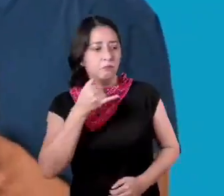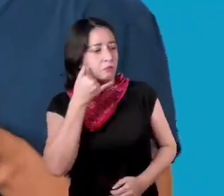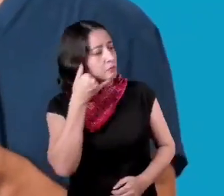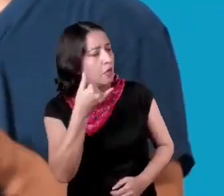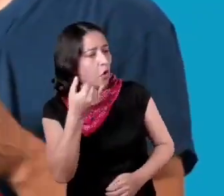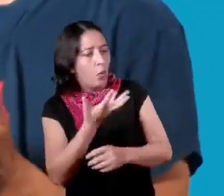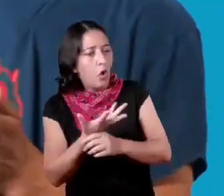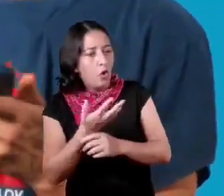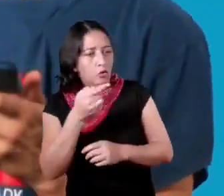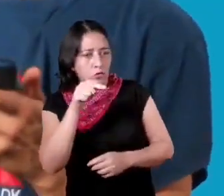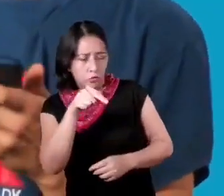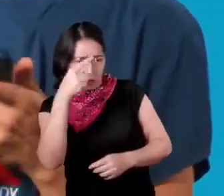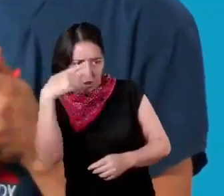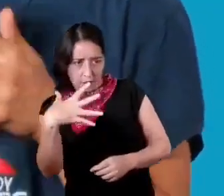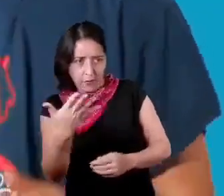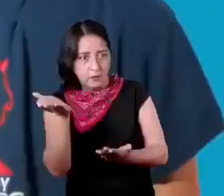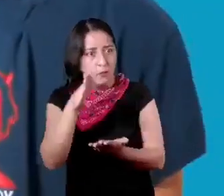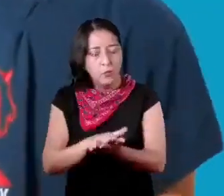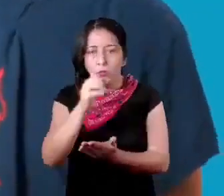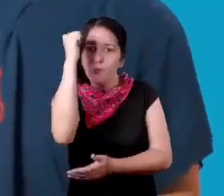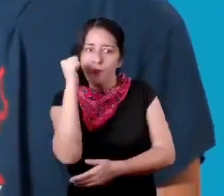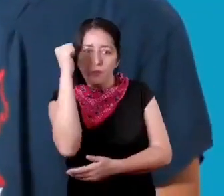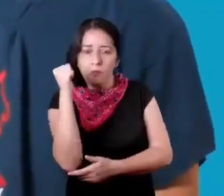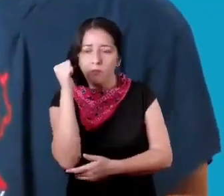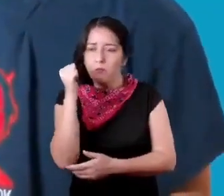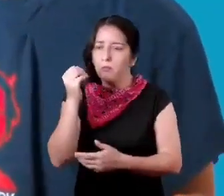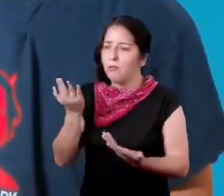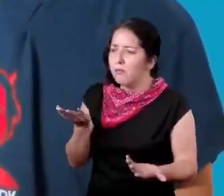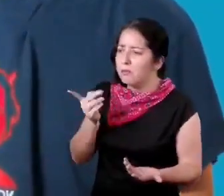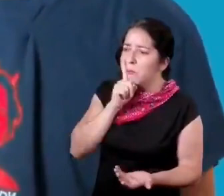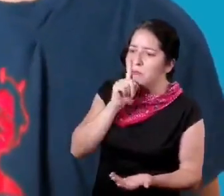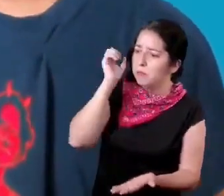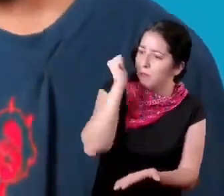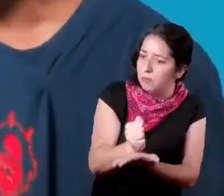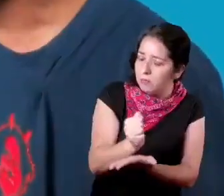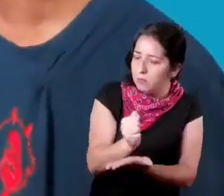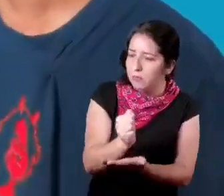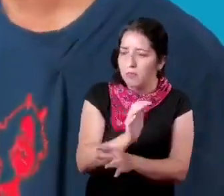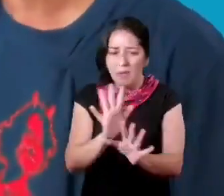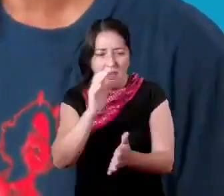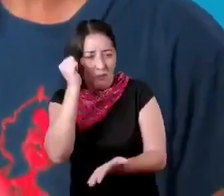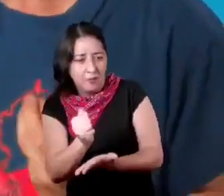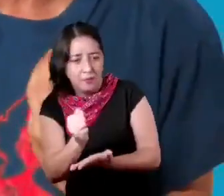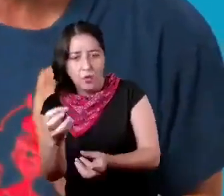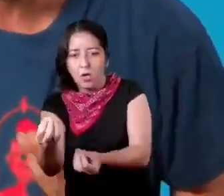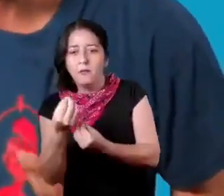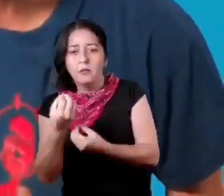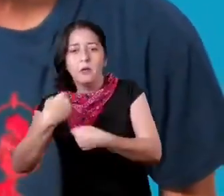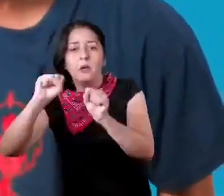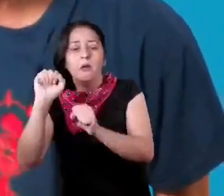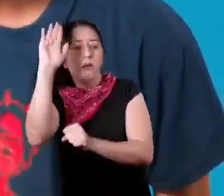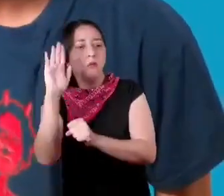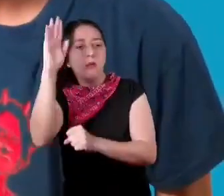Pikachu, Juan, no, no sabés nada, Juan, se acaba de morir Piñera. Ah, ¿qué? ¿Pero quién lo mató?